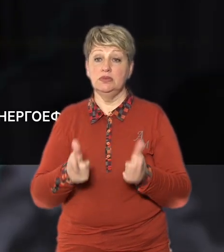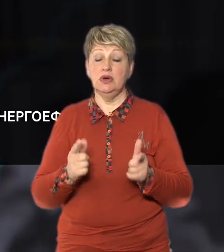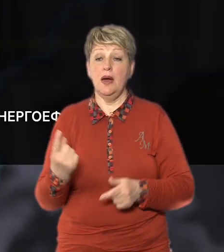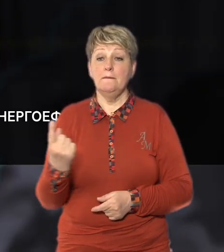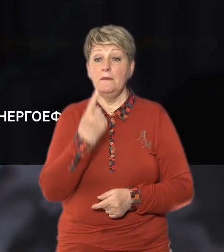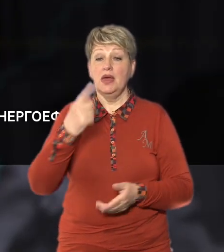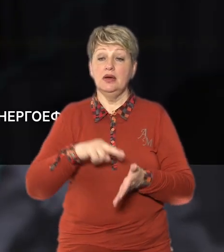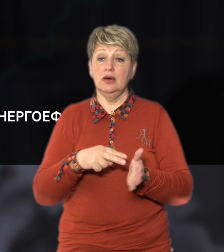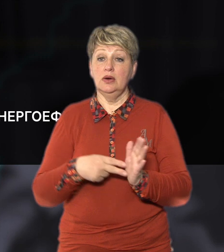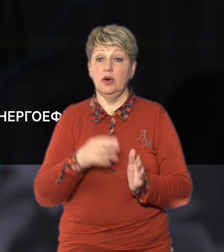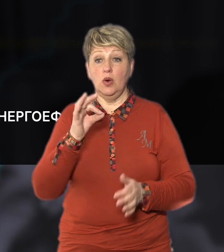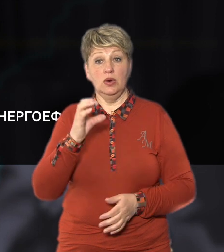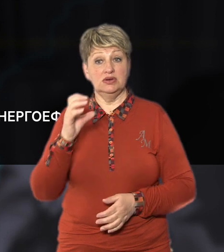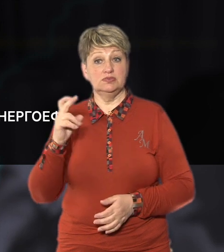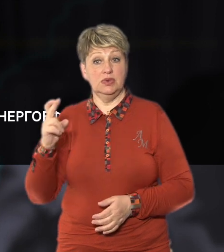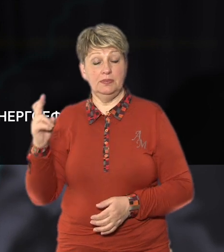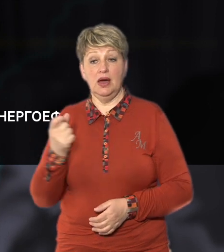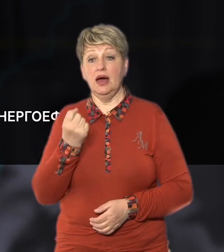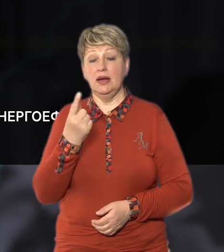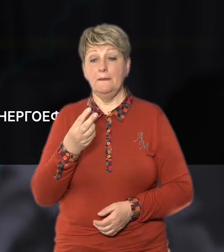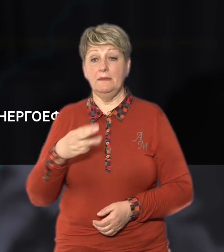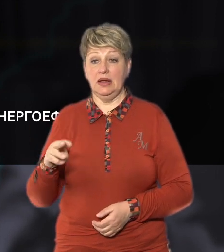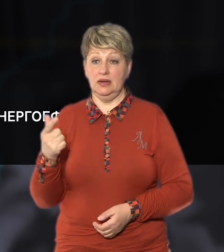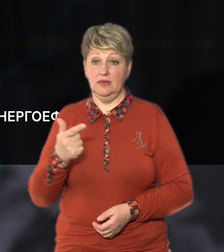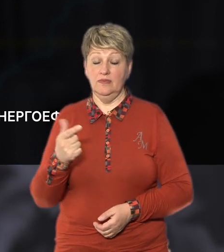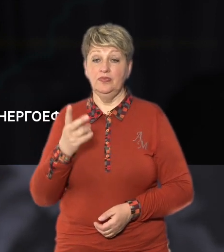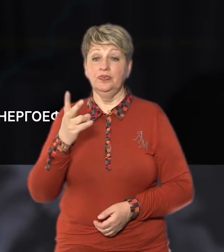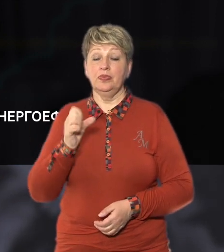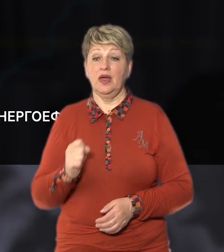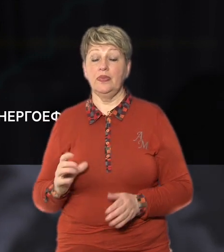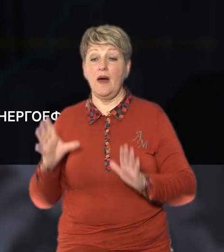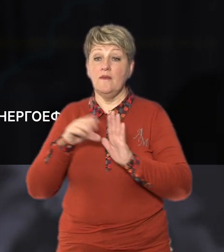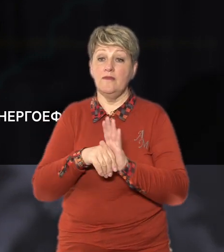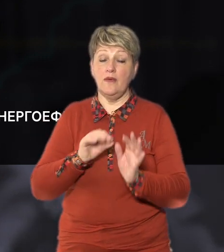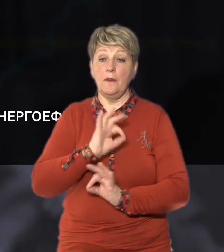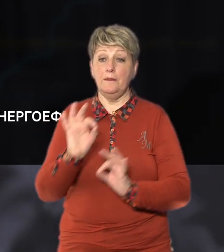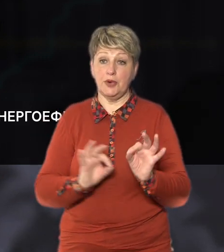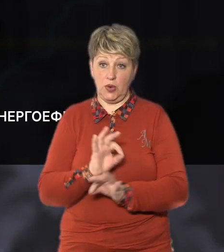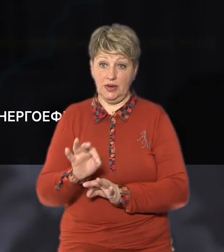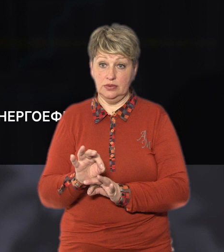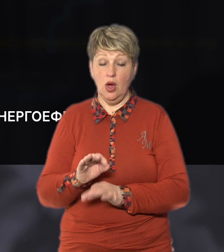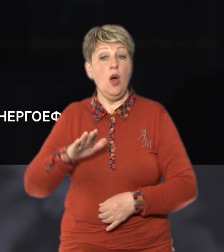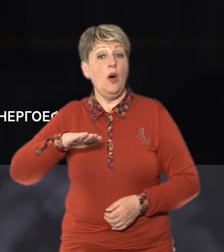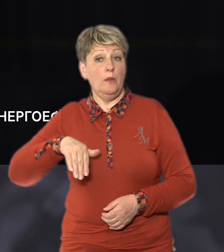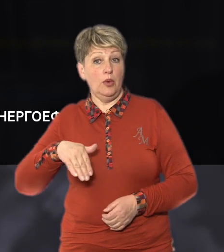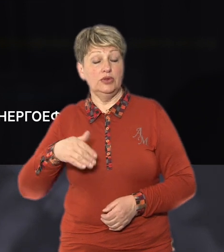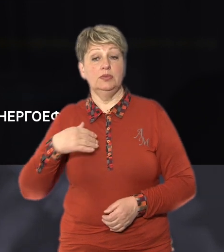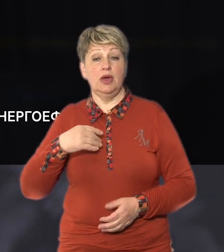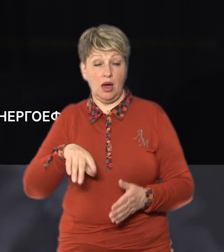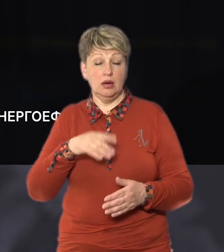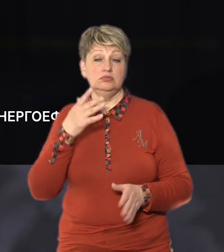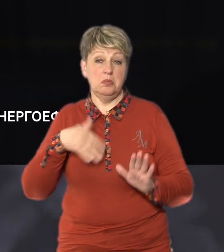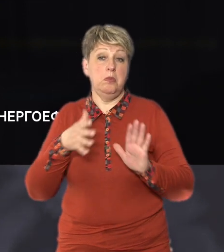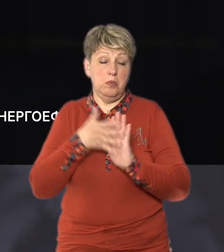УСББ, по 11 мільйонах гривень на реалізацію проєкту Потім, я так поняв, голова УСББ